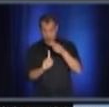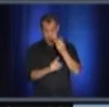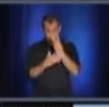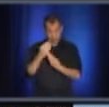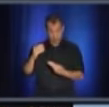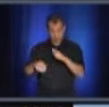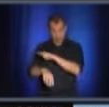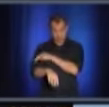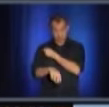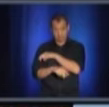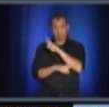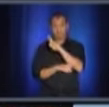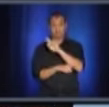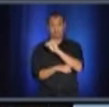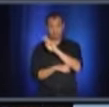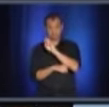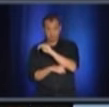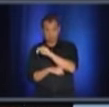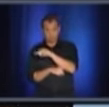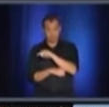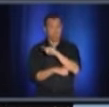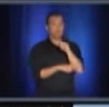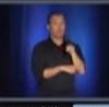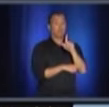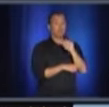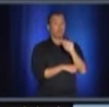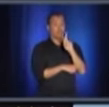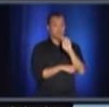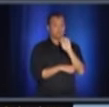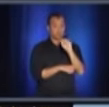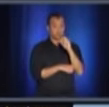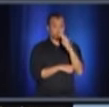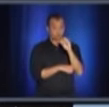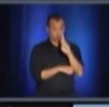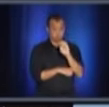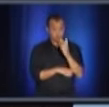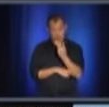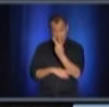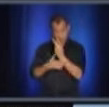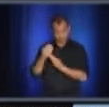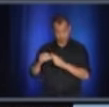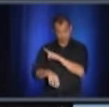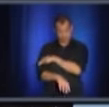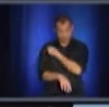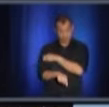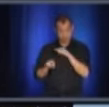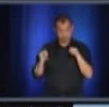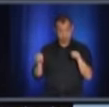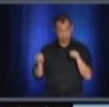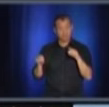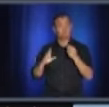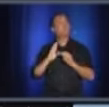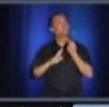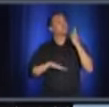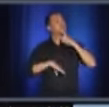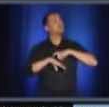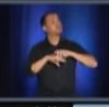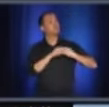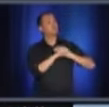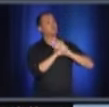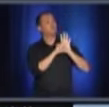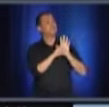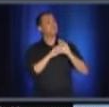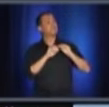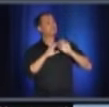'un des enjeux lors de la première vague, c'est que nous avions des patients hospitalisés qui étaient dans des chambres